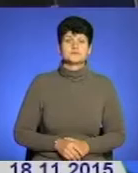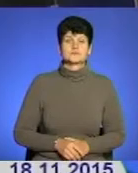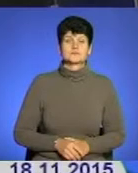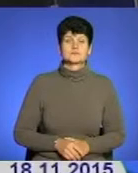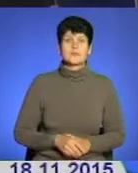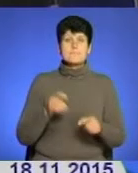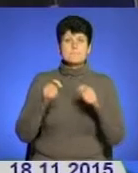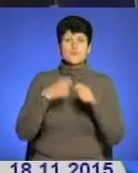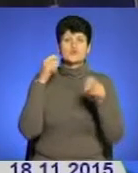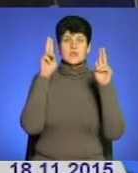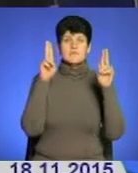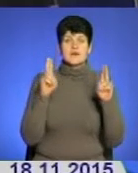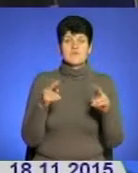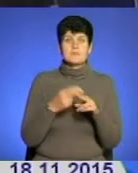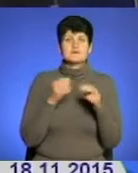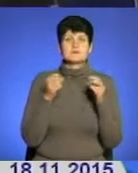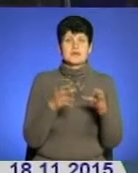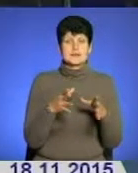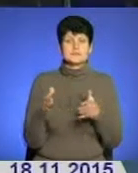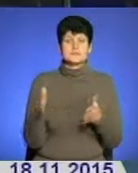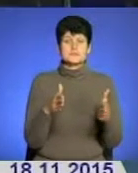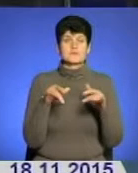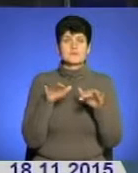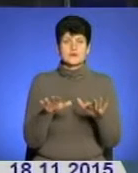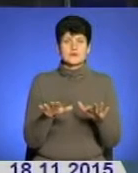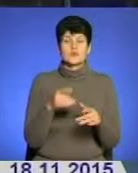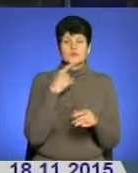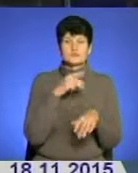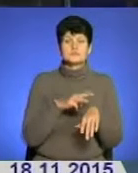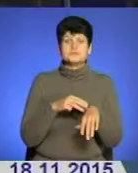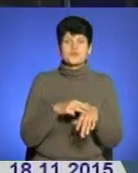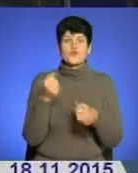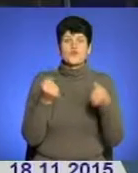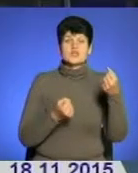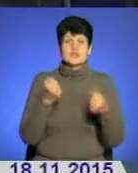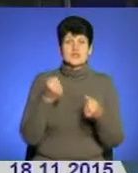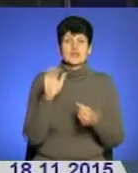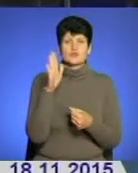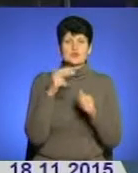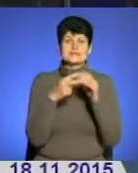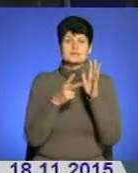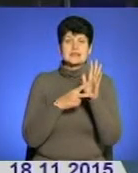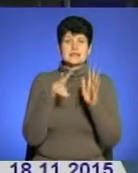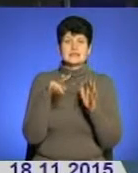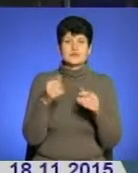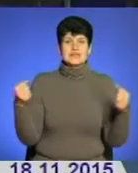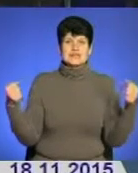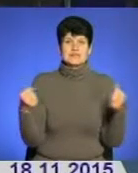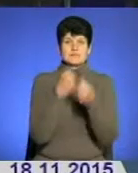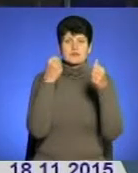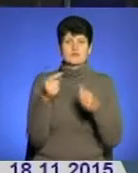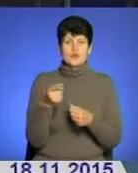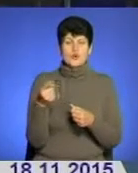Порушення правил безпеки дорожнього руху інкримінують правоохоронців-водієві, які у вівторок 17 листопада збив у Тернополі